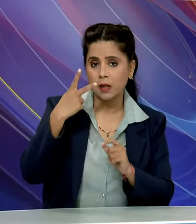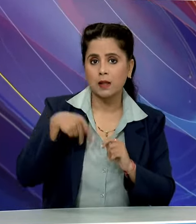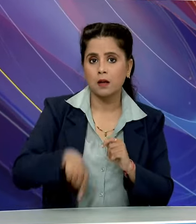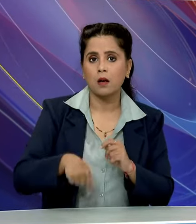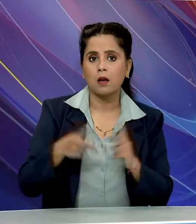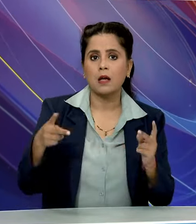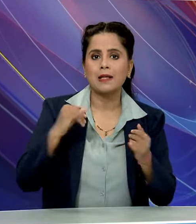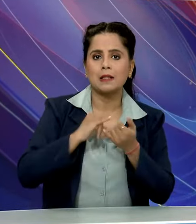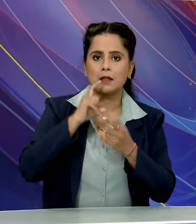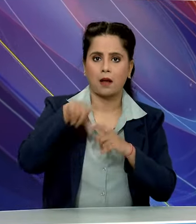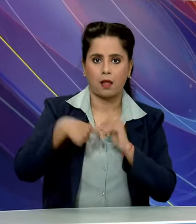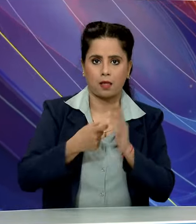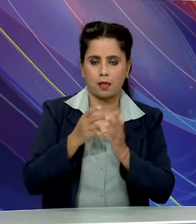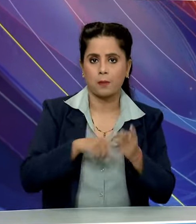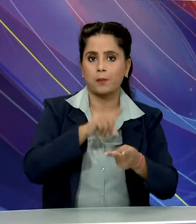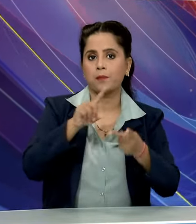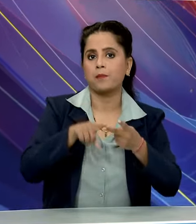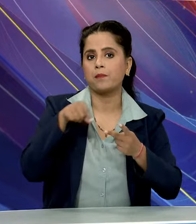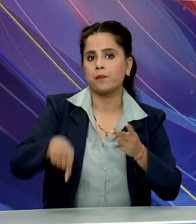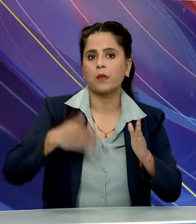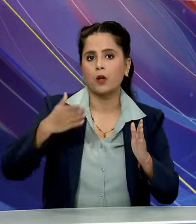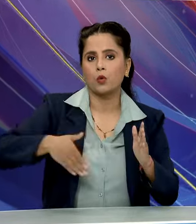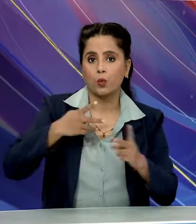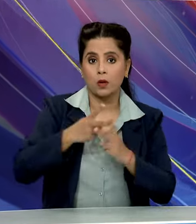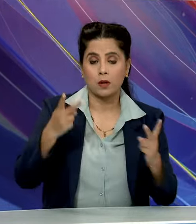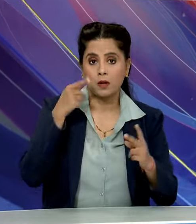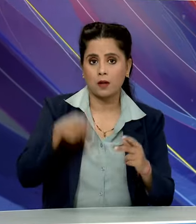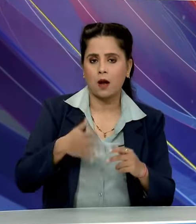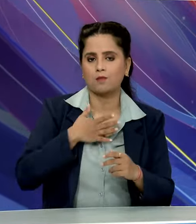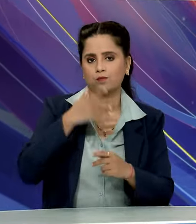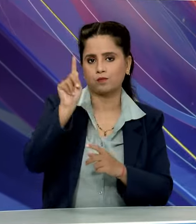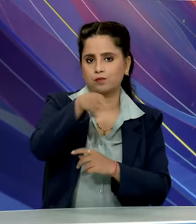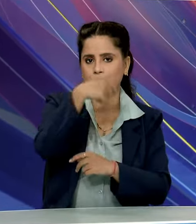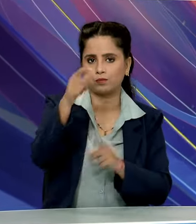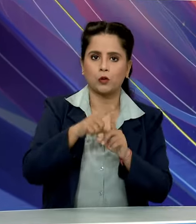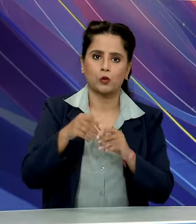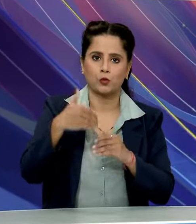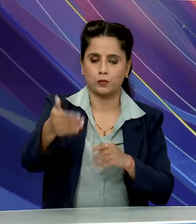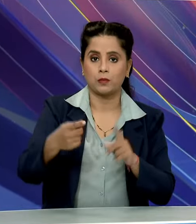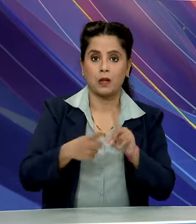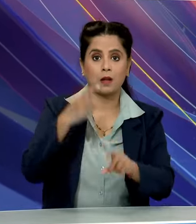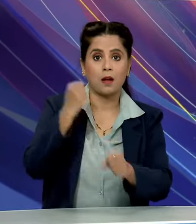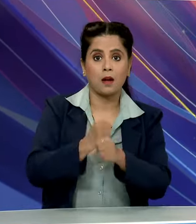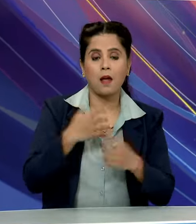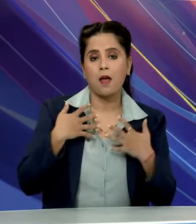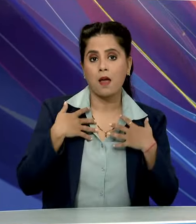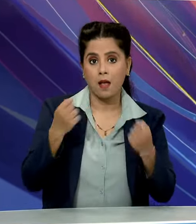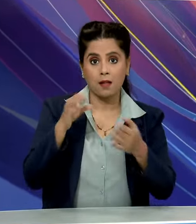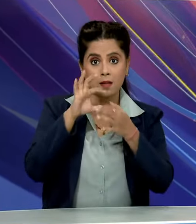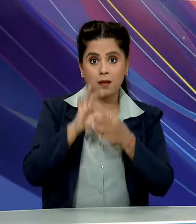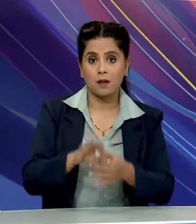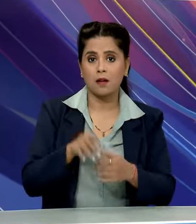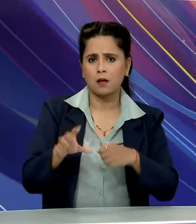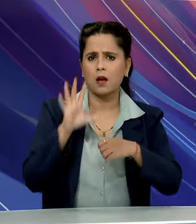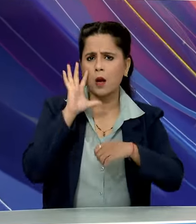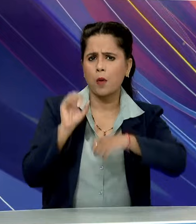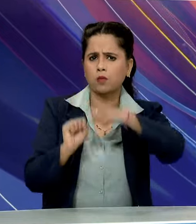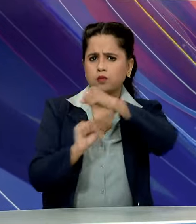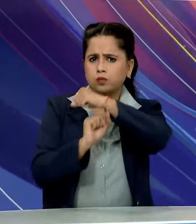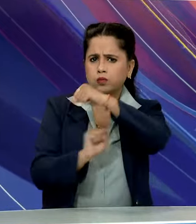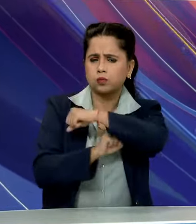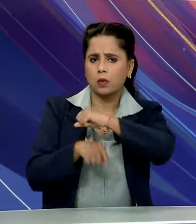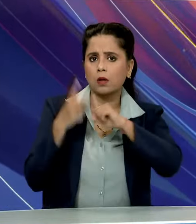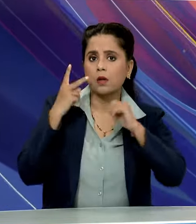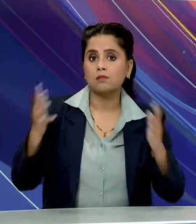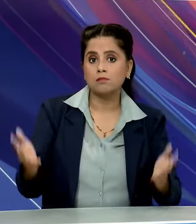पेट सिकंद्राबाद, सिद्धी पेट ट्रेन सिवा खुबी हरी जंडी दिखाएंगे देलंगारा में स्वास्ते शेत्र के बुन्यादी धाचे को